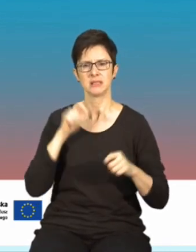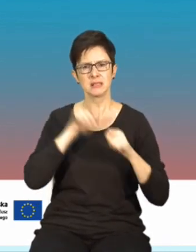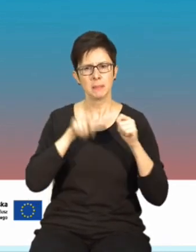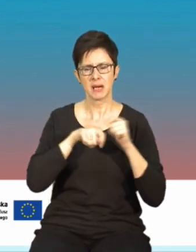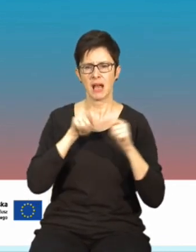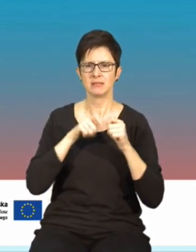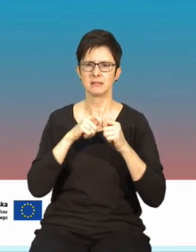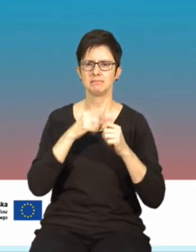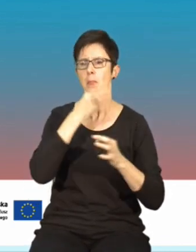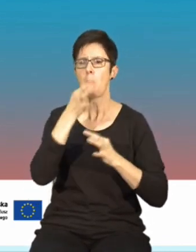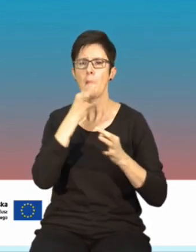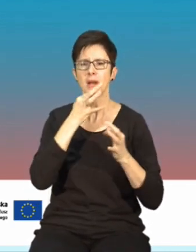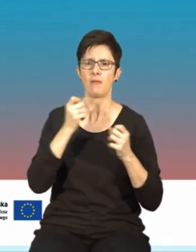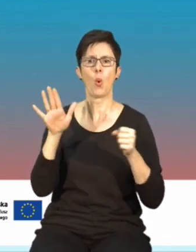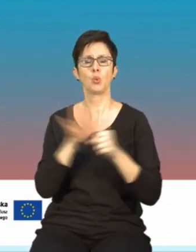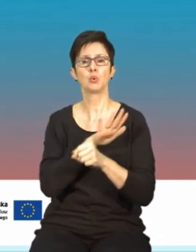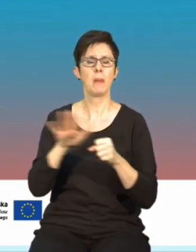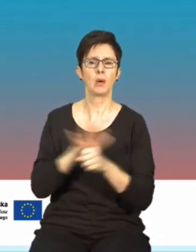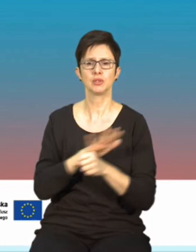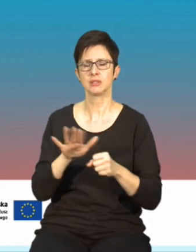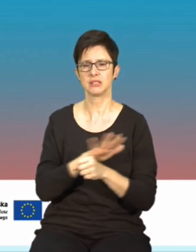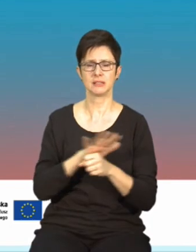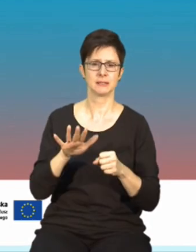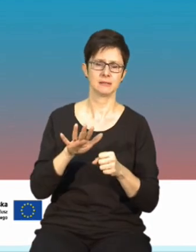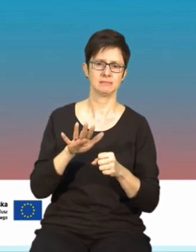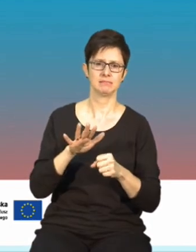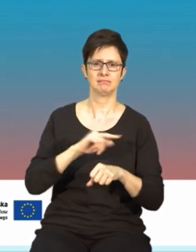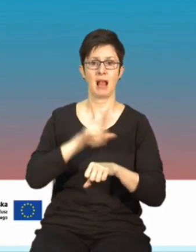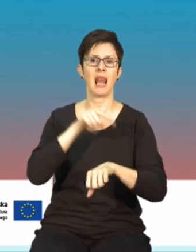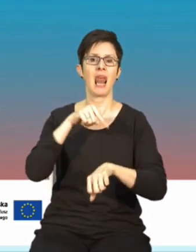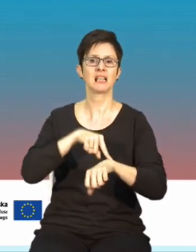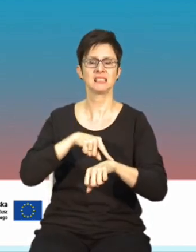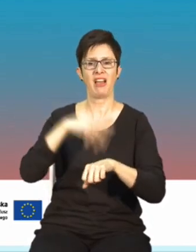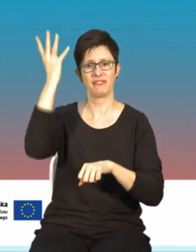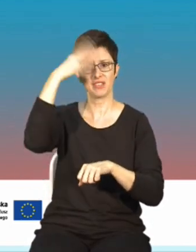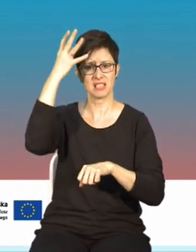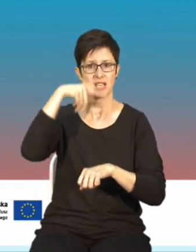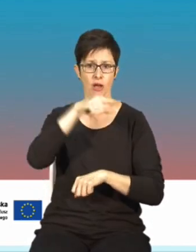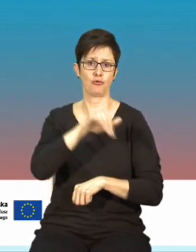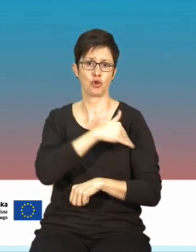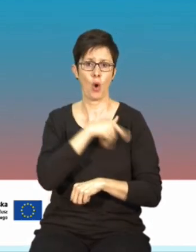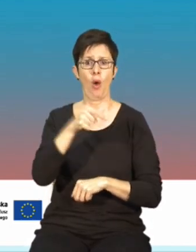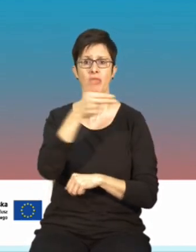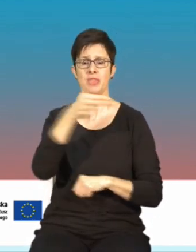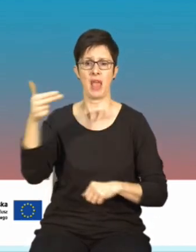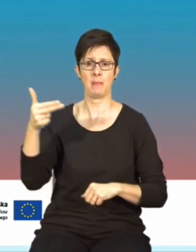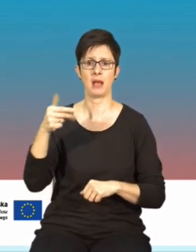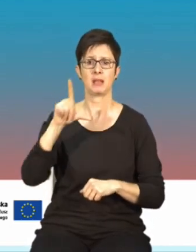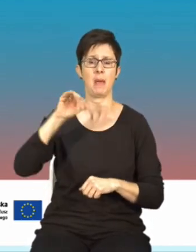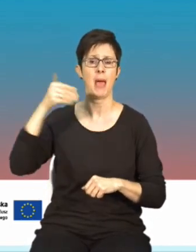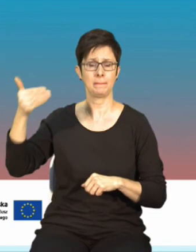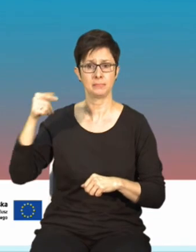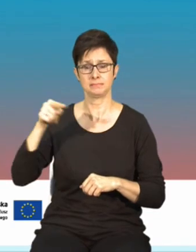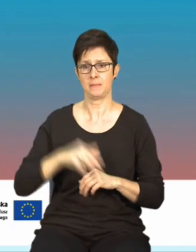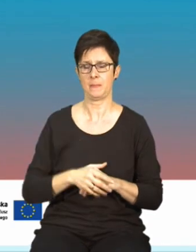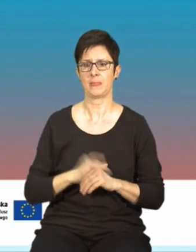zaktualizować, bądź po prostu uzupełnić lekcje fizyki w szkołach o tematy związane z polami elektromagnetycznymi,